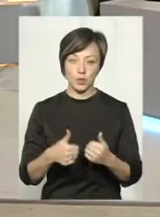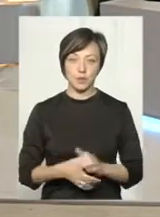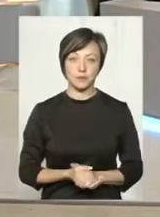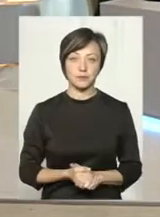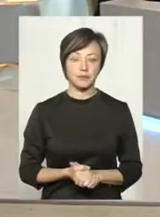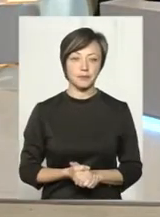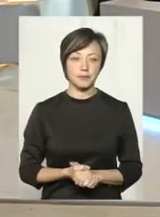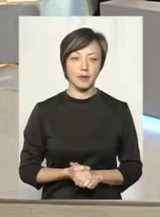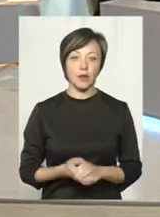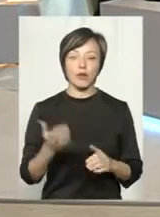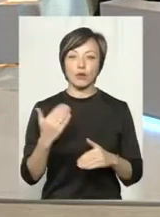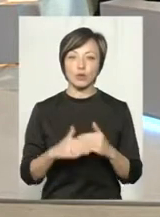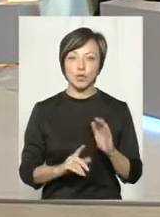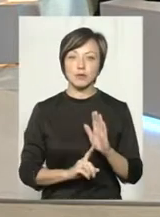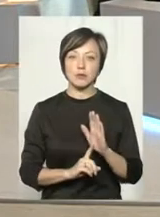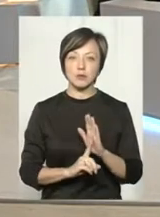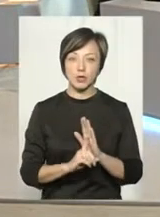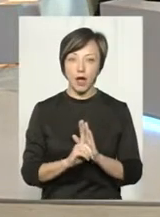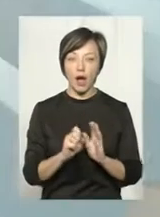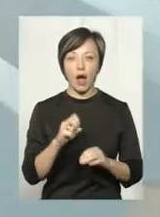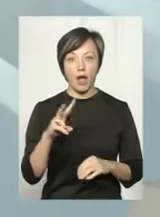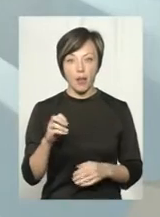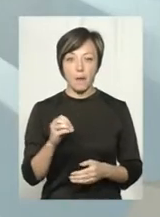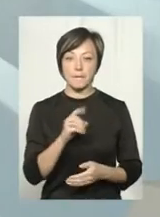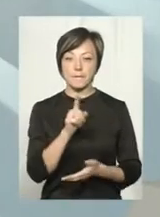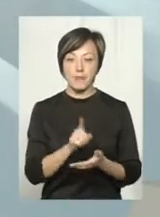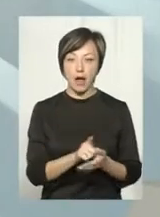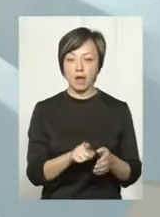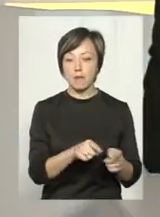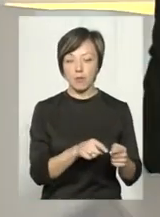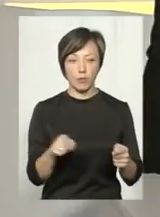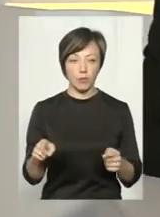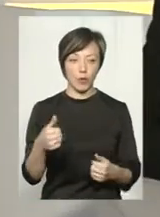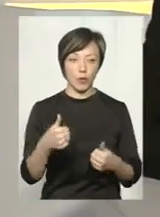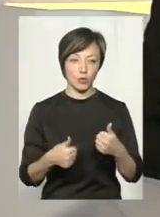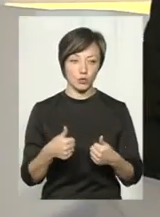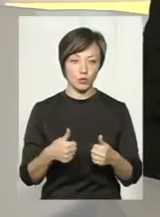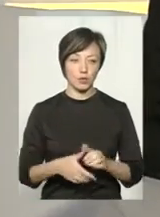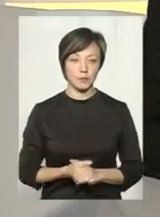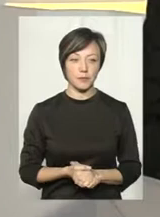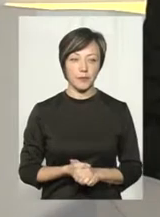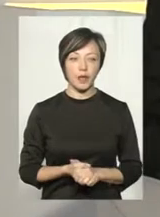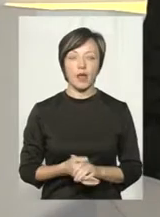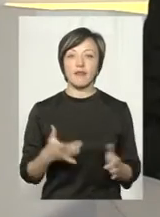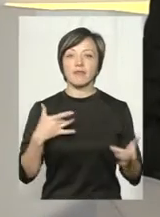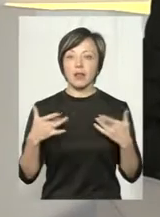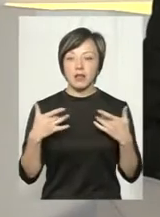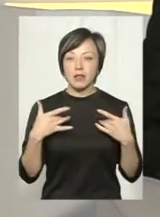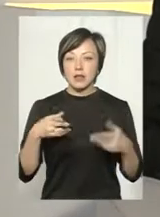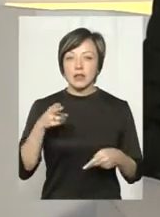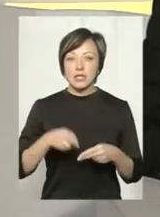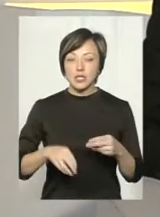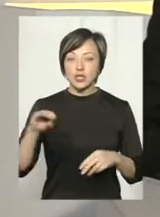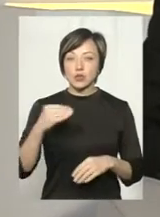Тобто вже спочатку мається на увазі? Так, вона має пройти конкурс. В Театрі Старицького в кінці